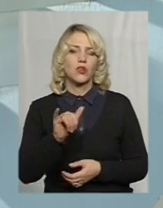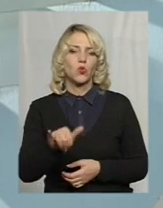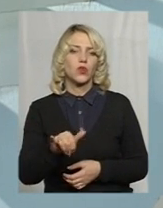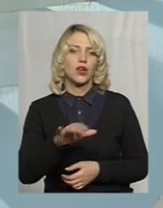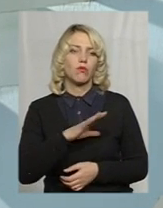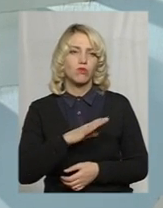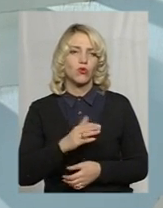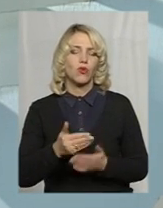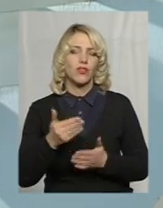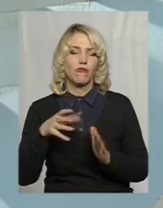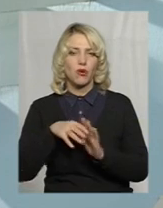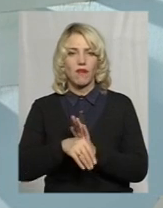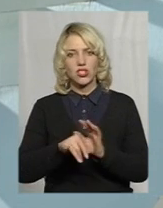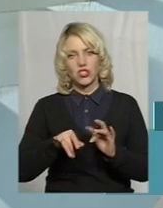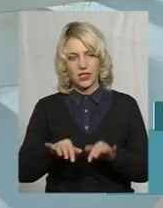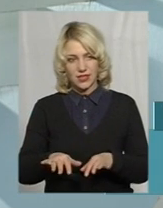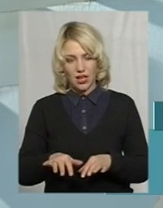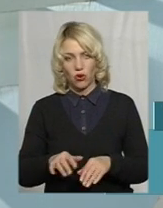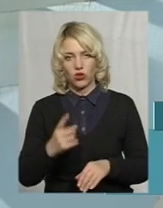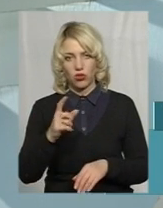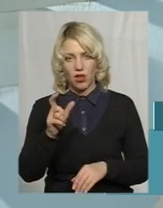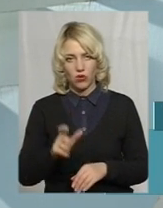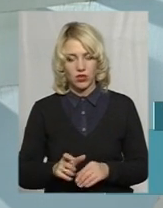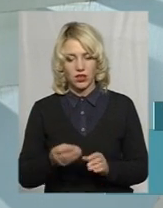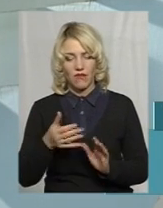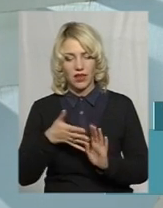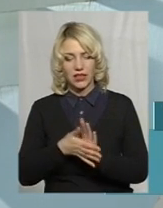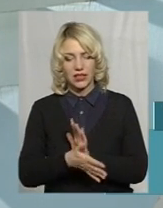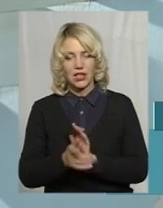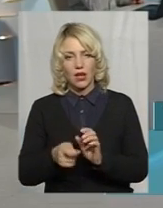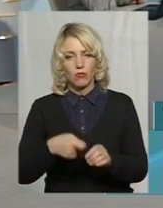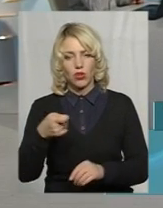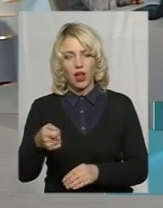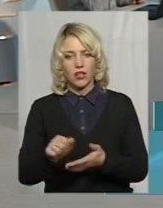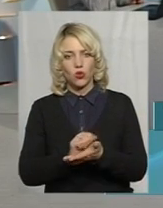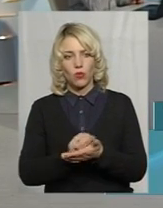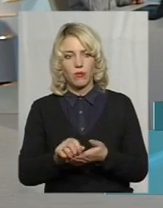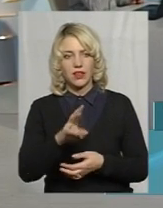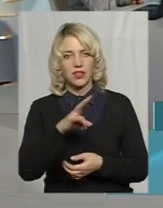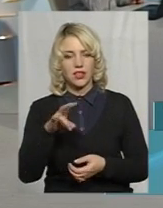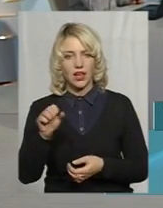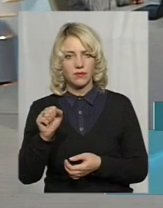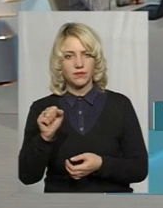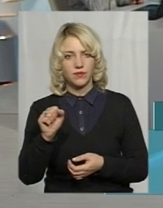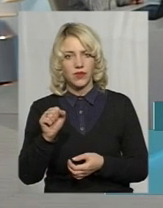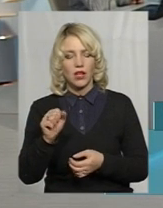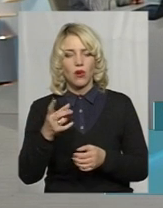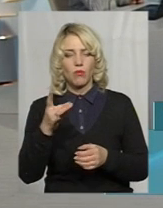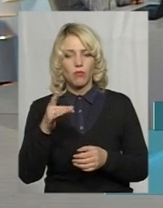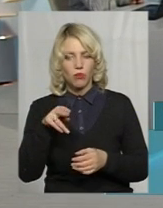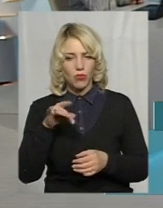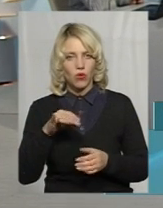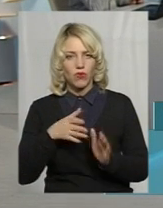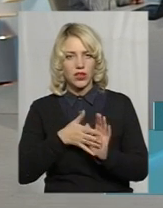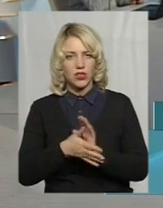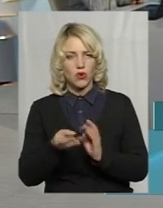від провадження заходу. Одна людина подала документи про витрачені кошти